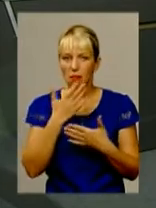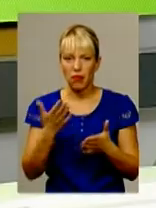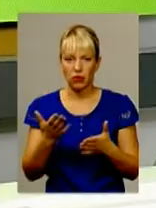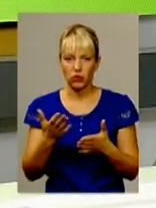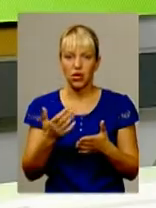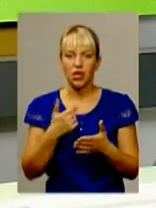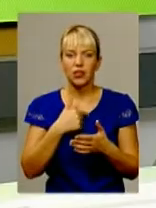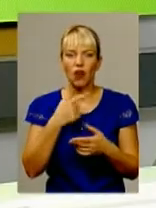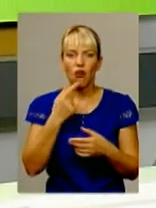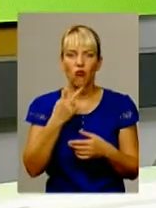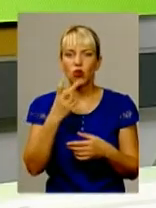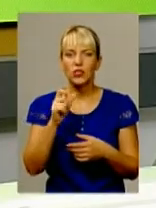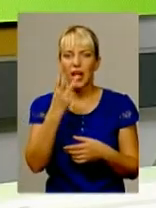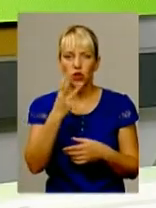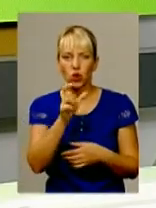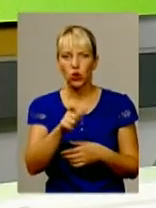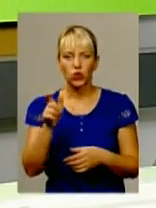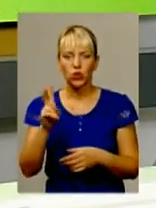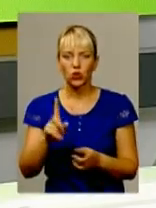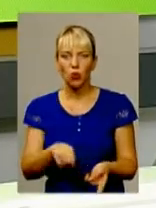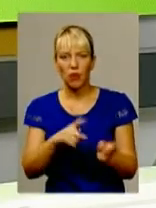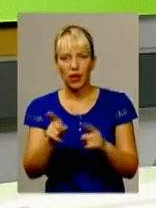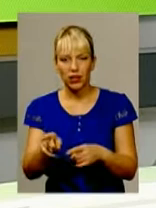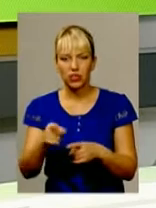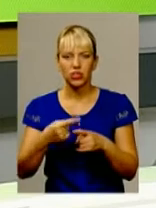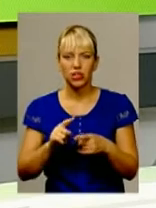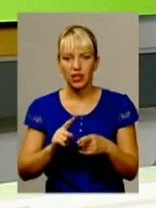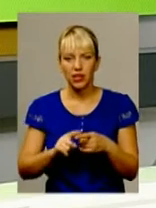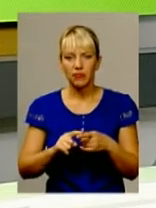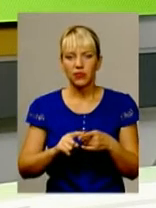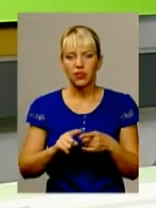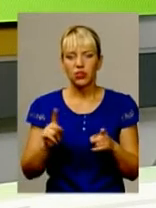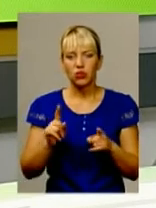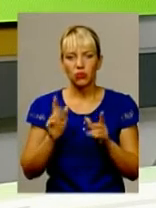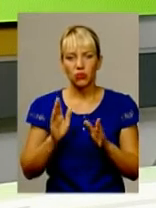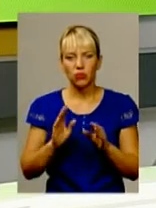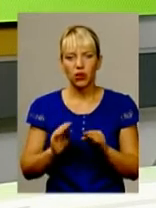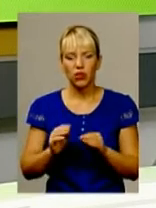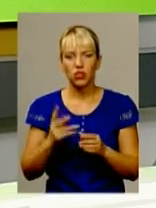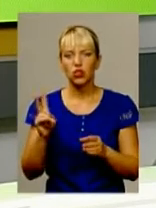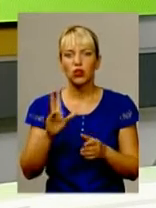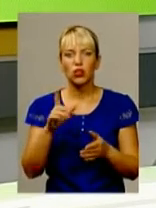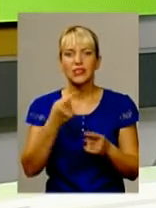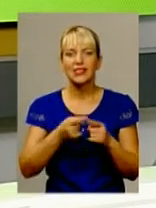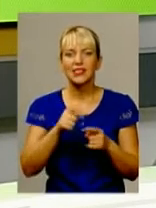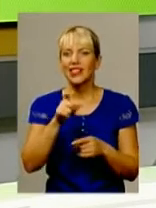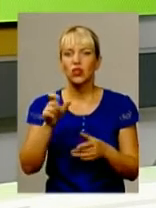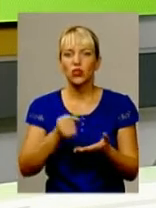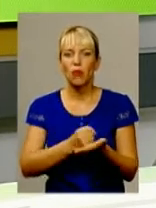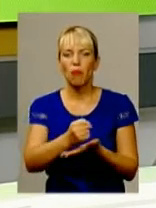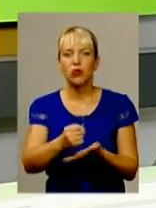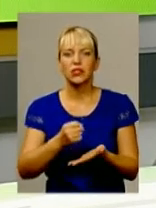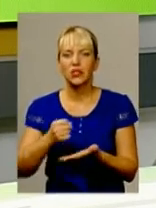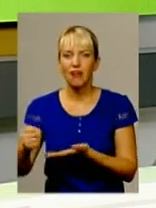що вони перейшли. Я не бачу для них виграшу, тому що я більш ніж певний, що вони будуть поставлені Герего і Олександру Володимовичу на такі округи,